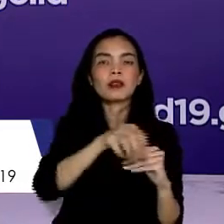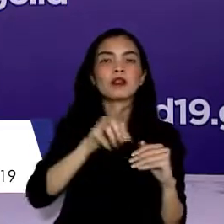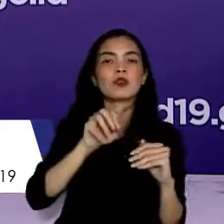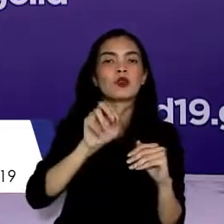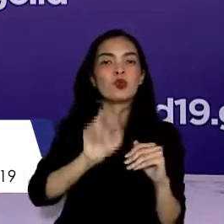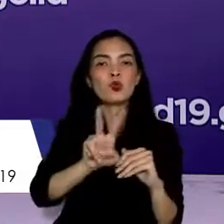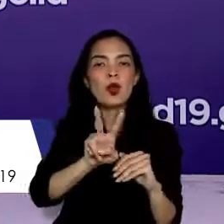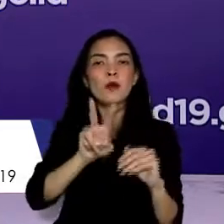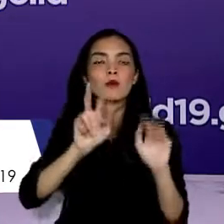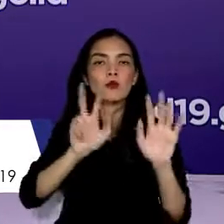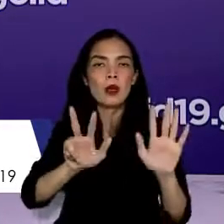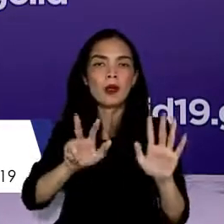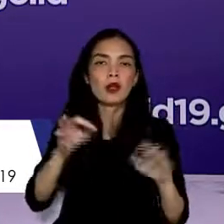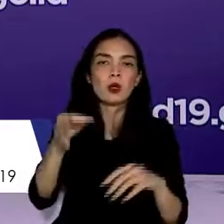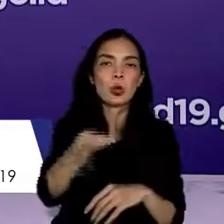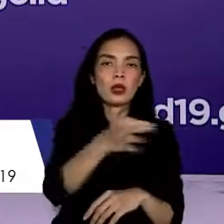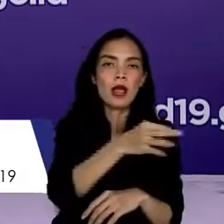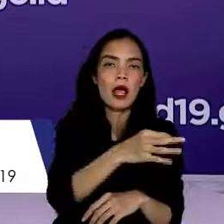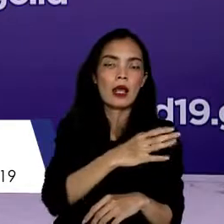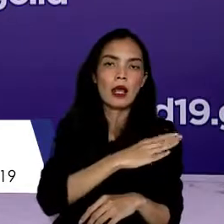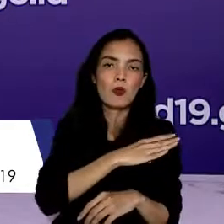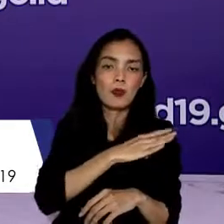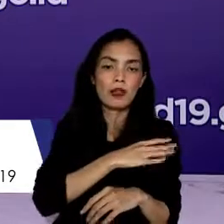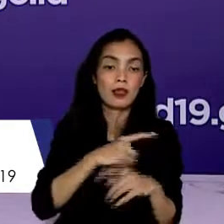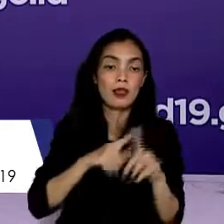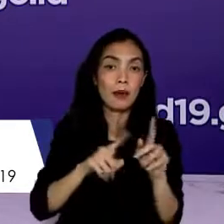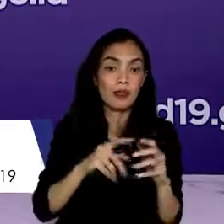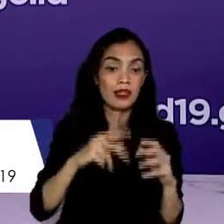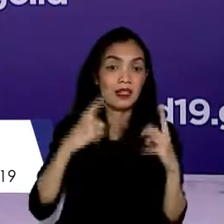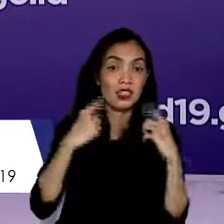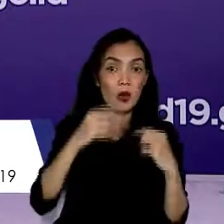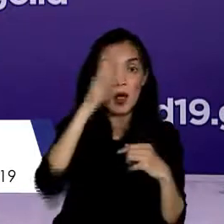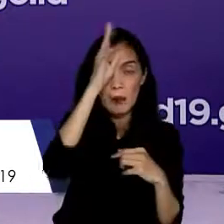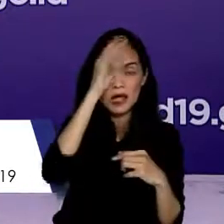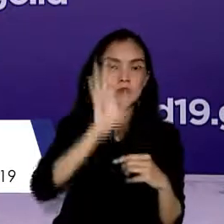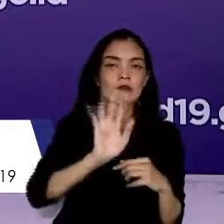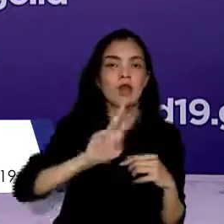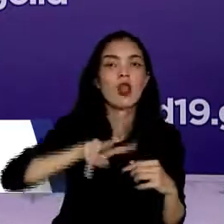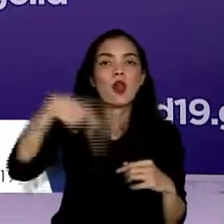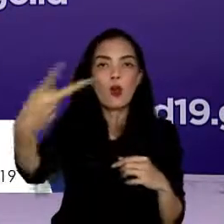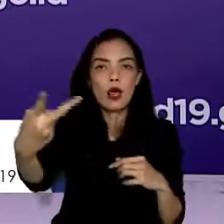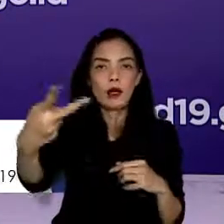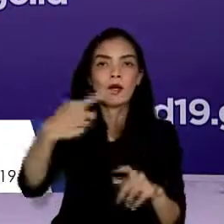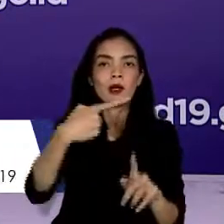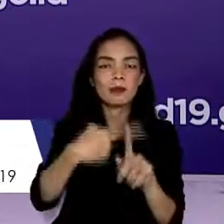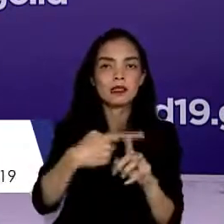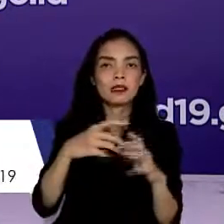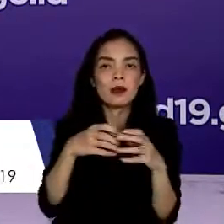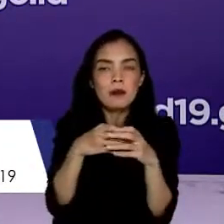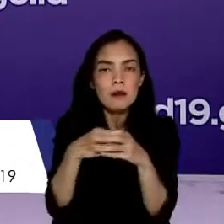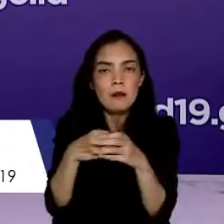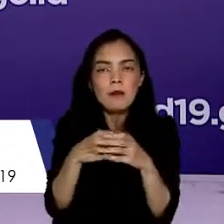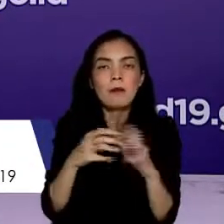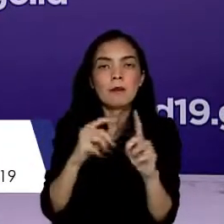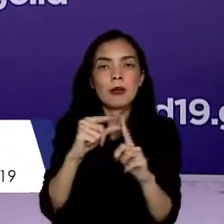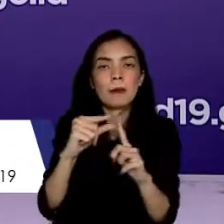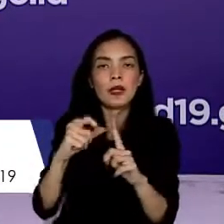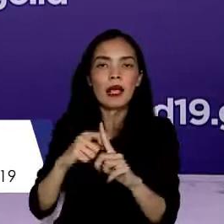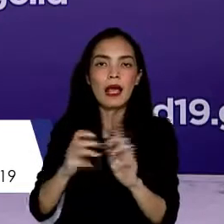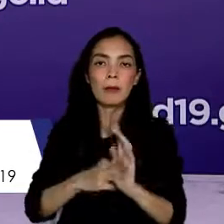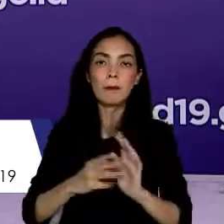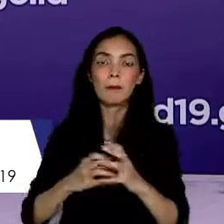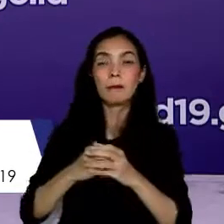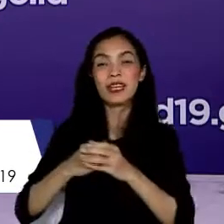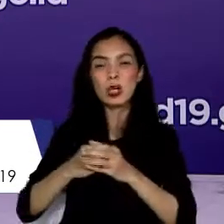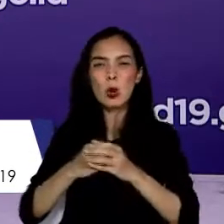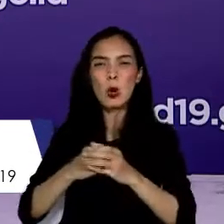kabupaten-kota di luar Pulau Jawa dan Bali serta PPKM mikro di tingkat desa atau kelurahan dengan detail